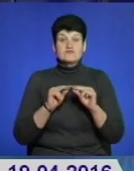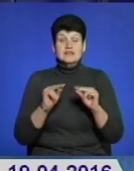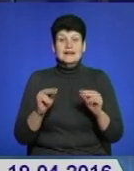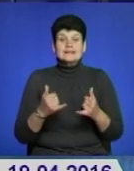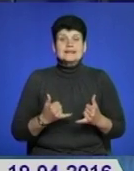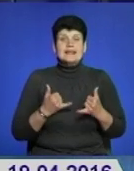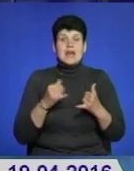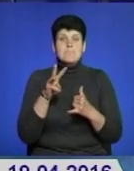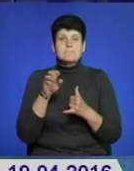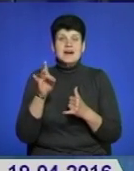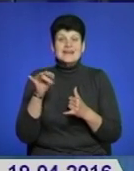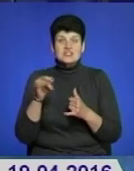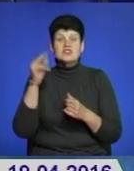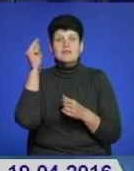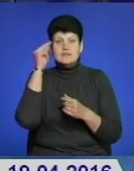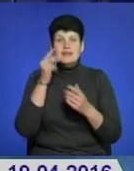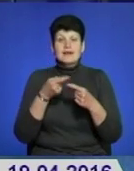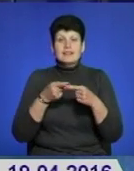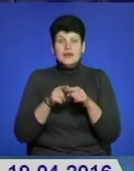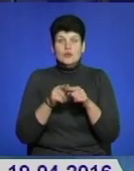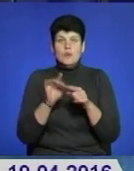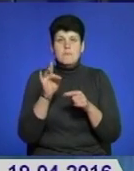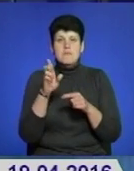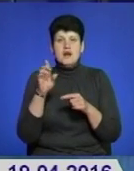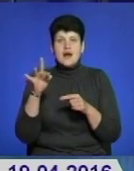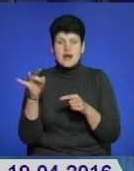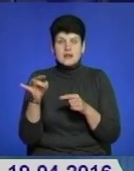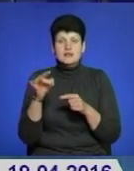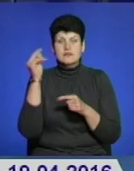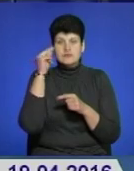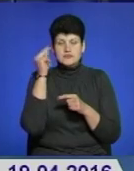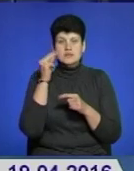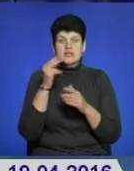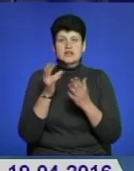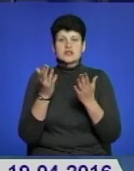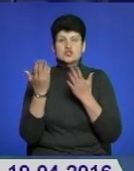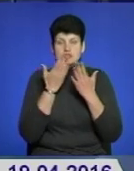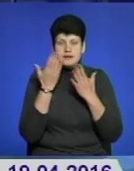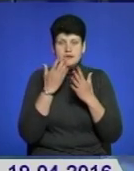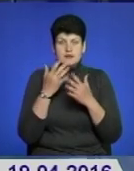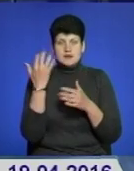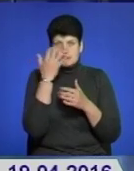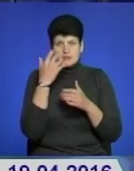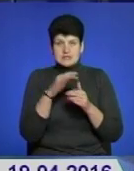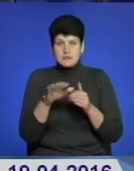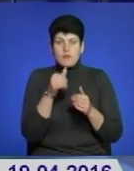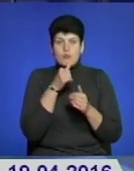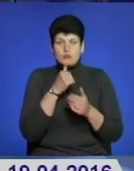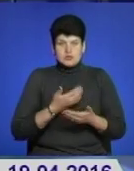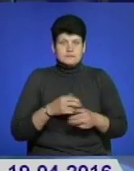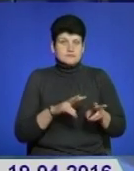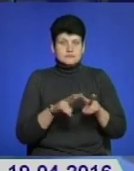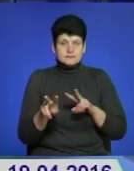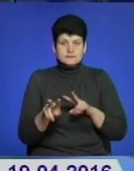Марічки вивчила техніку Брайля, освоїла читання на осліп і спробувала жити так, як її учениця. Про спільні